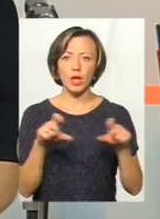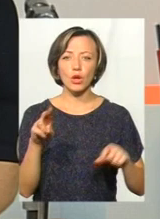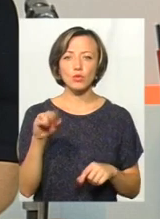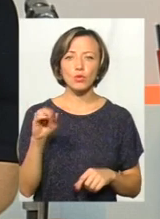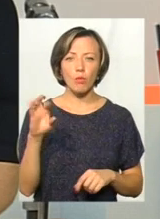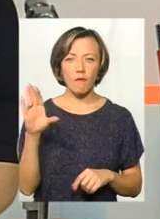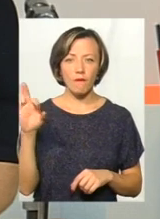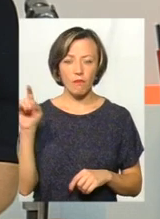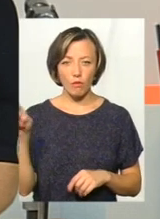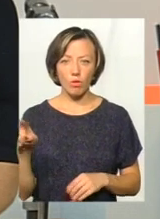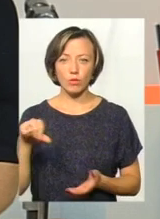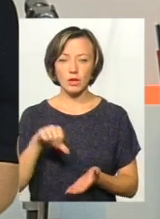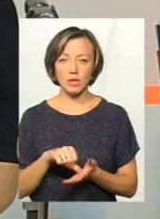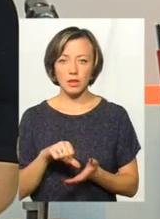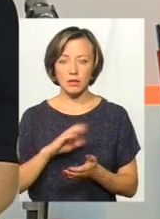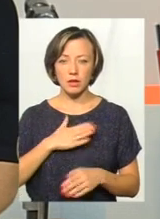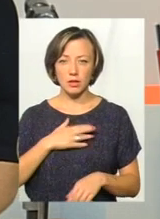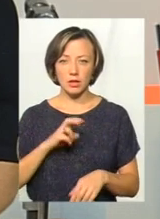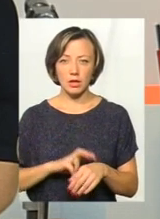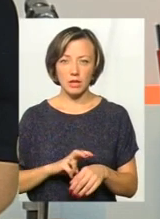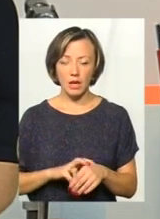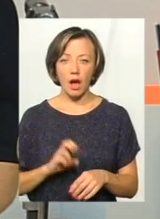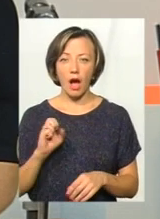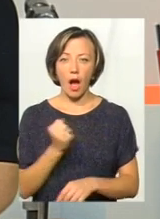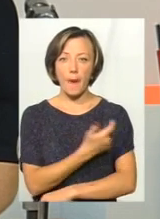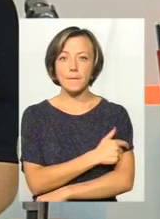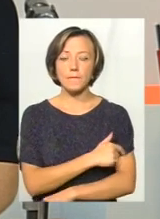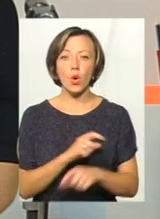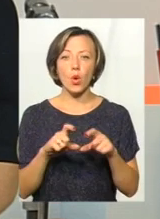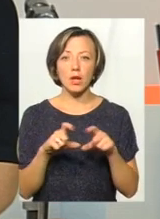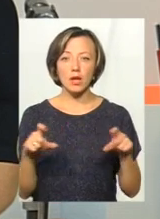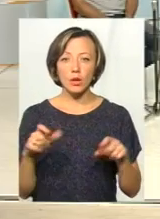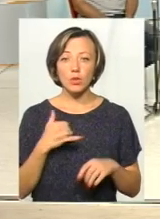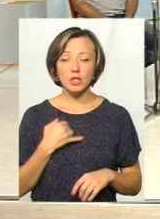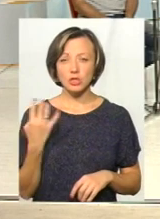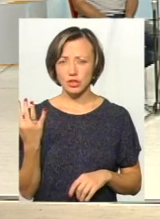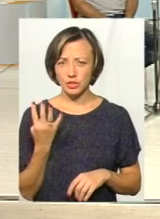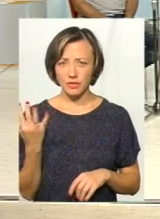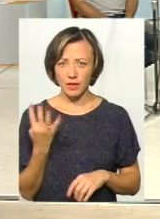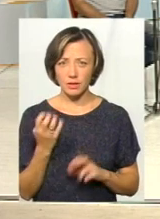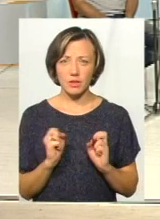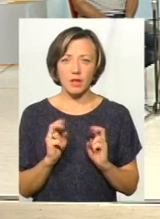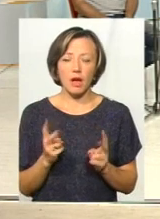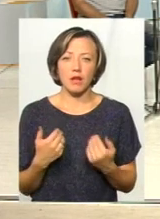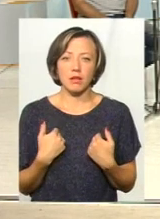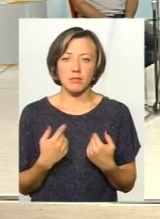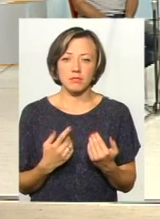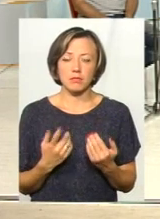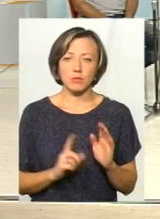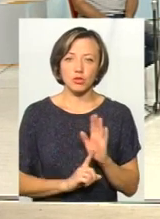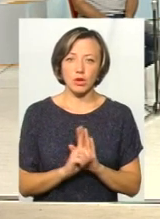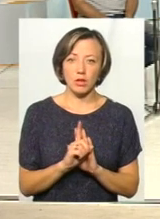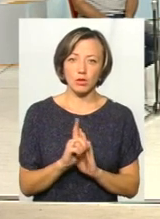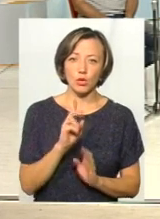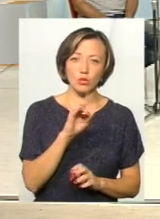Там в нас північний лікар, а політрійника в нас ще тверта. нам виходити спочатку 10